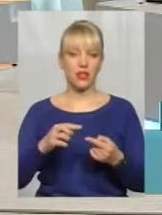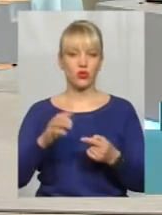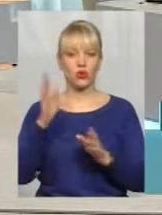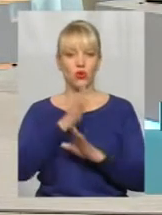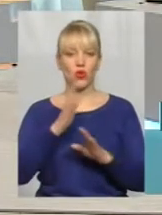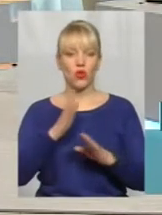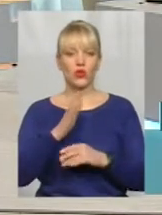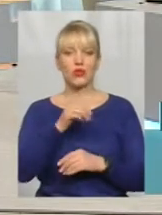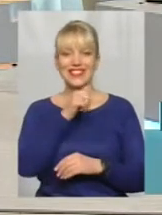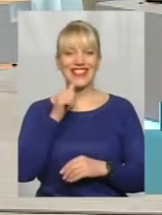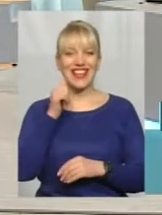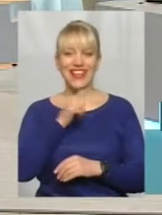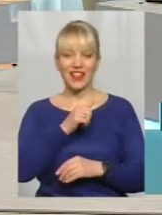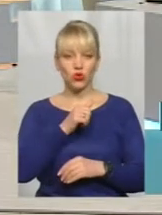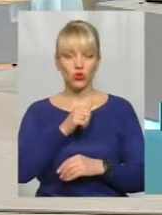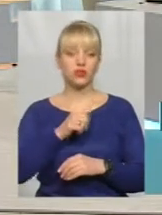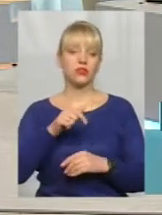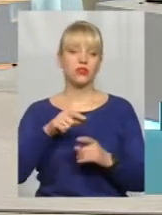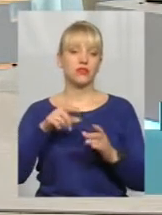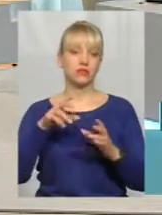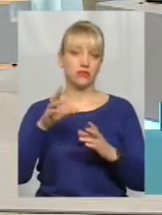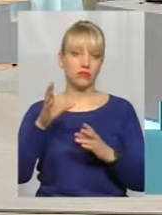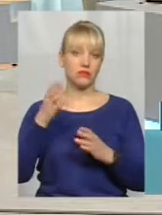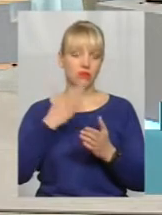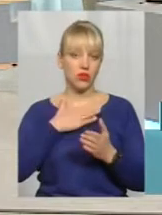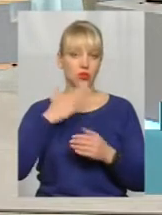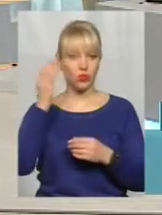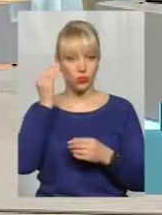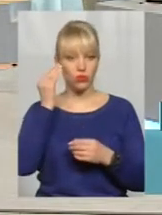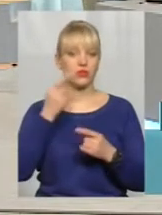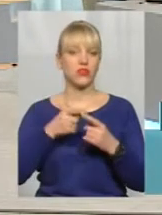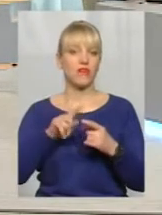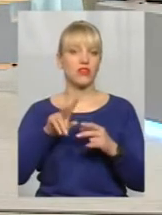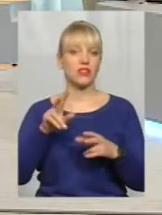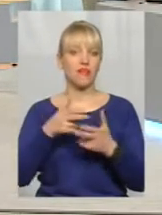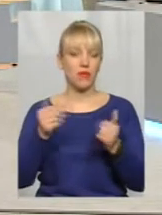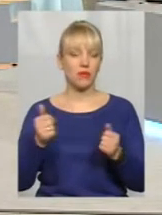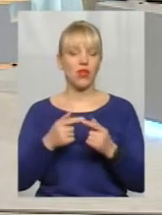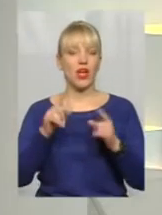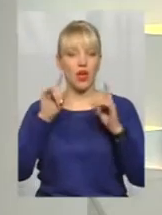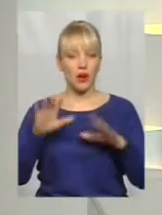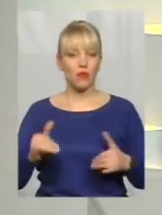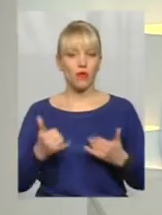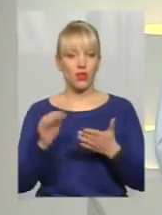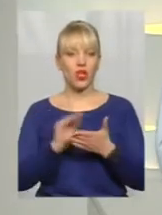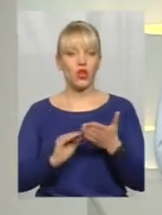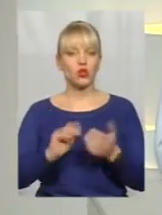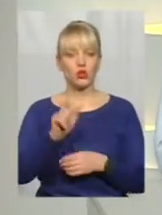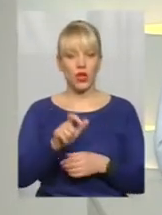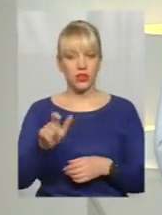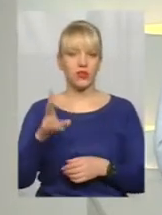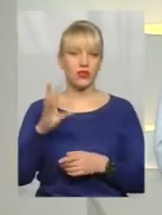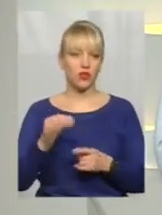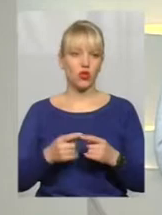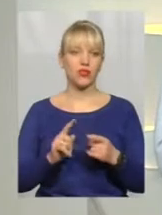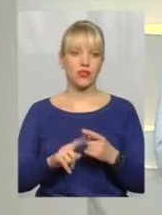секретності, на мою думку, виправдано. Тобто, раптовою вона була для журналістів, але вона… Звичайно. Я думаю,